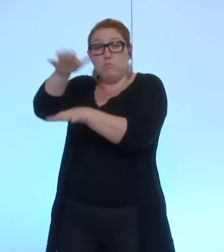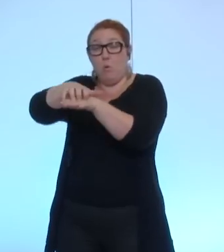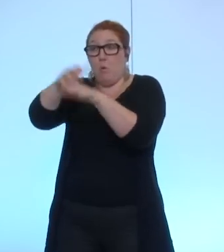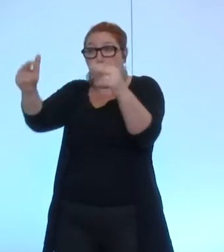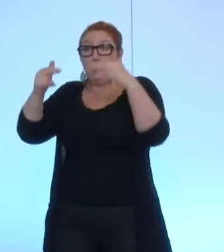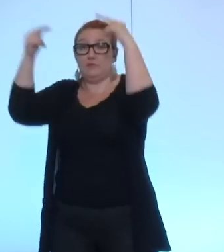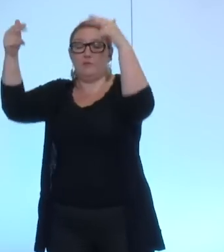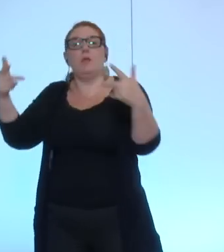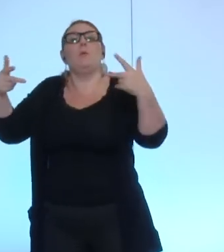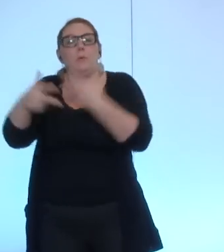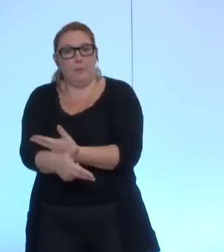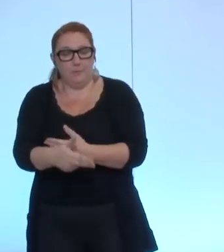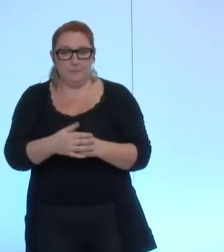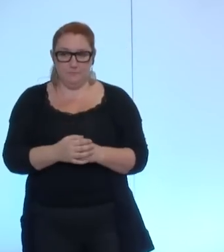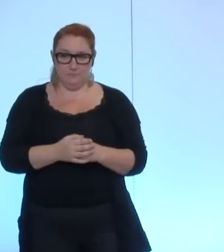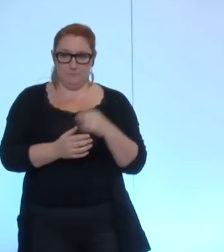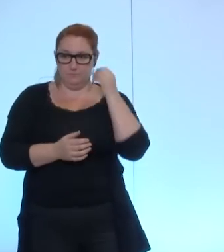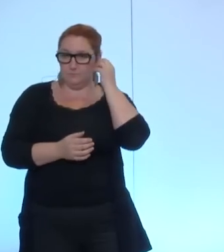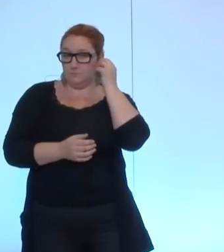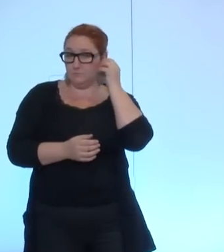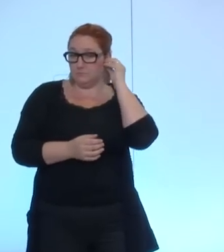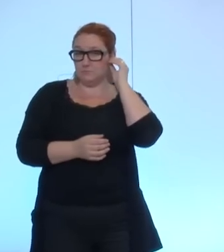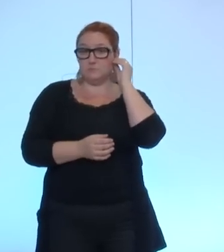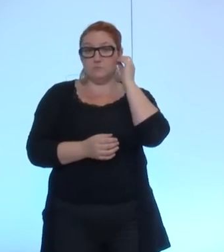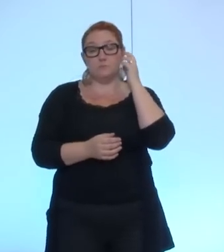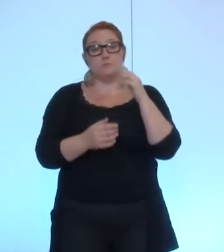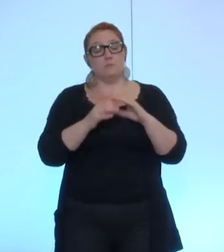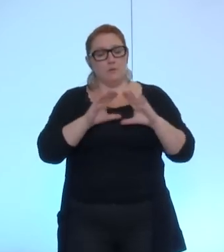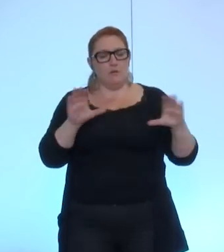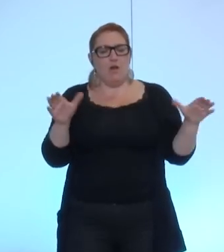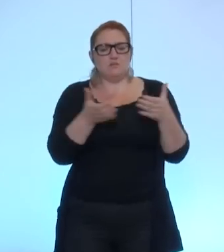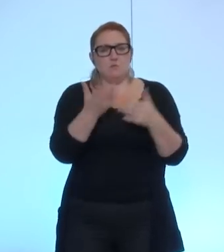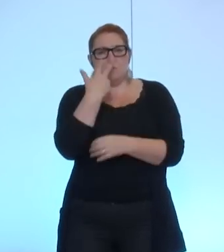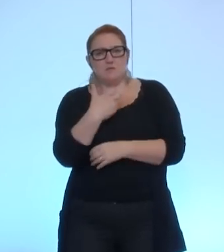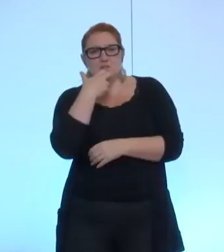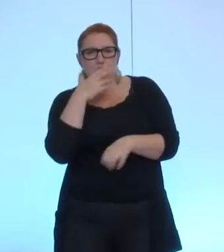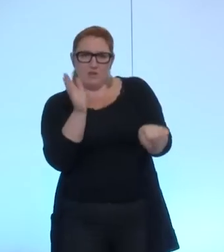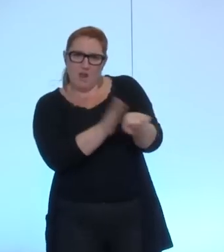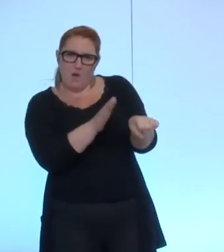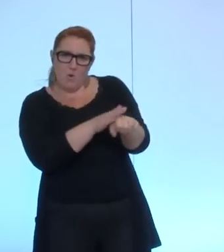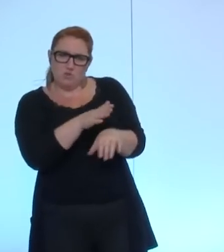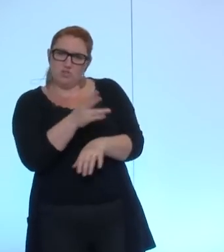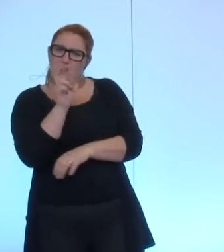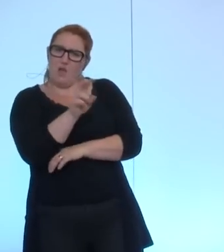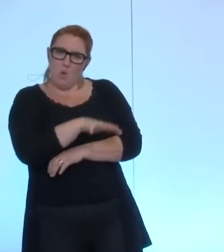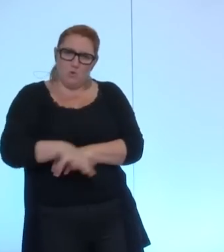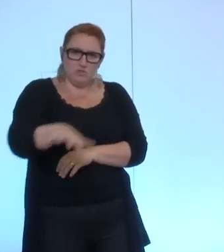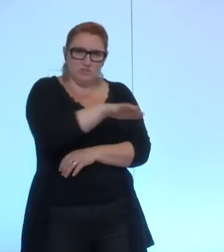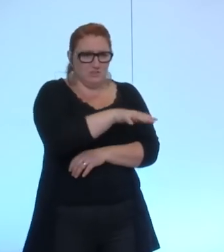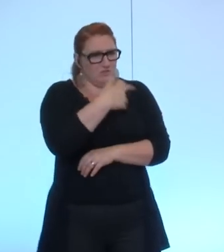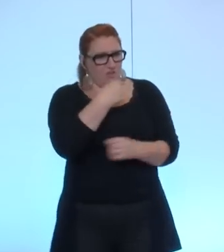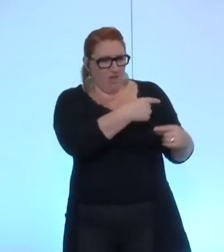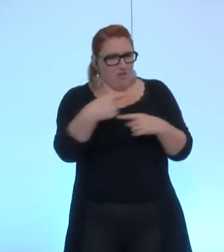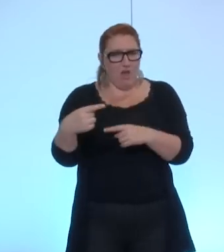Est-ce que ça veut dire que les rassemblements citoyens de la gauche et des écologistes, est-ce que ça veut dire que ces rassemblements sont un tueur d'emplois,